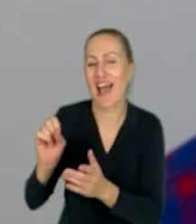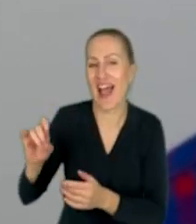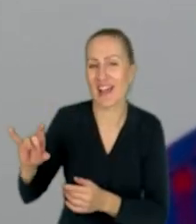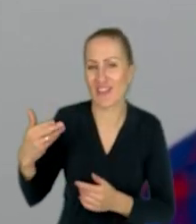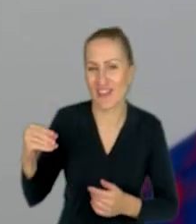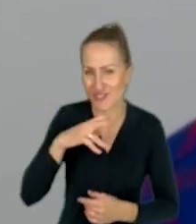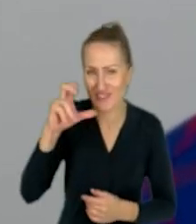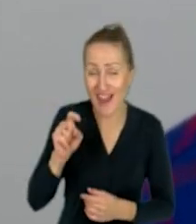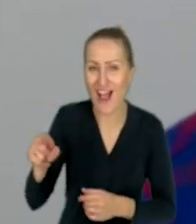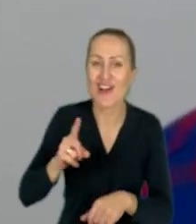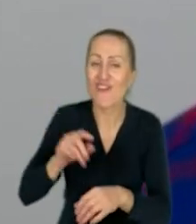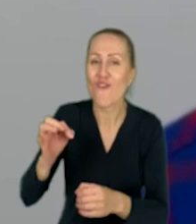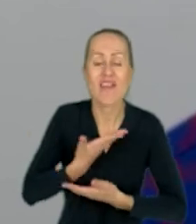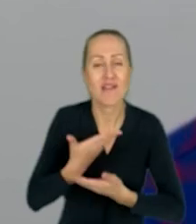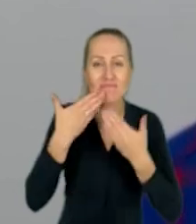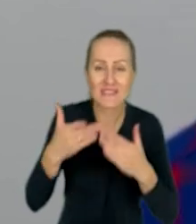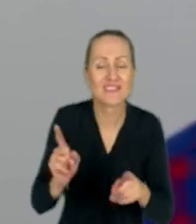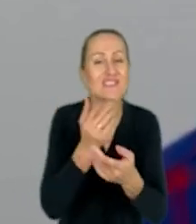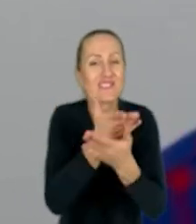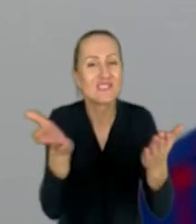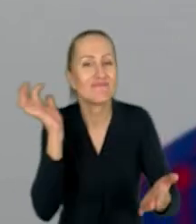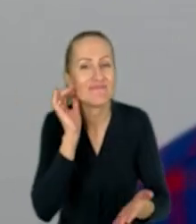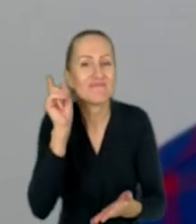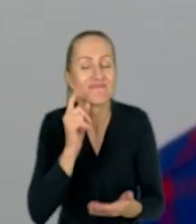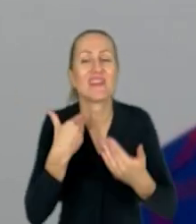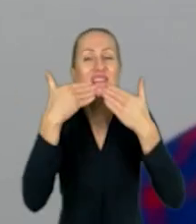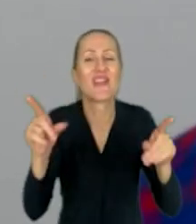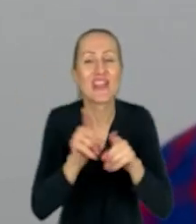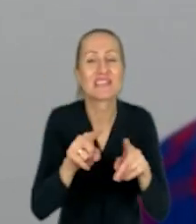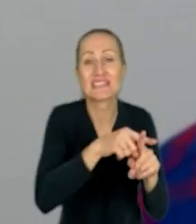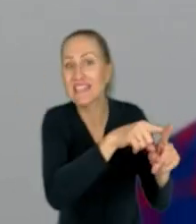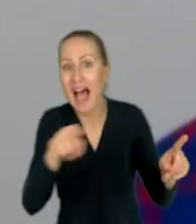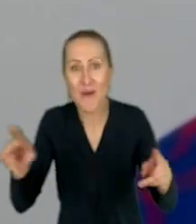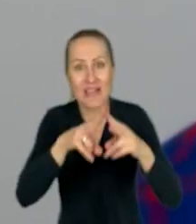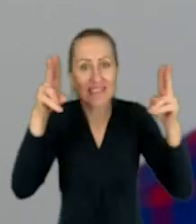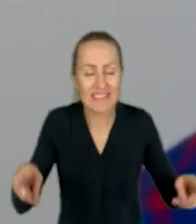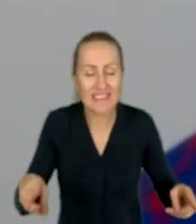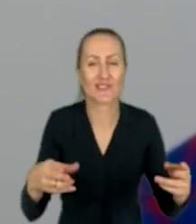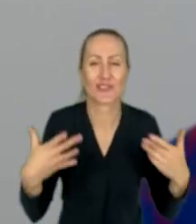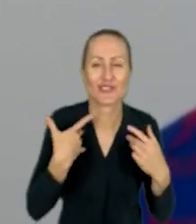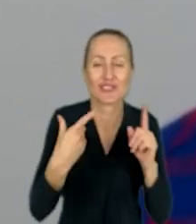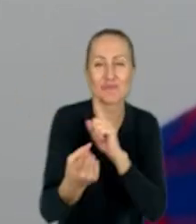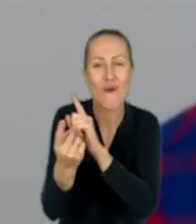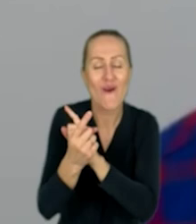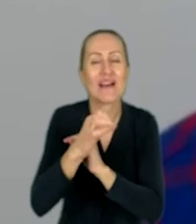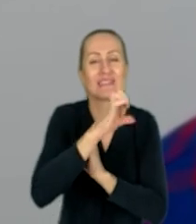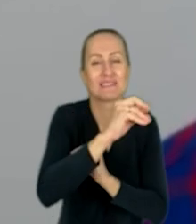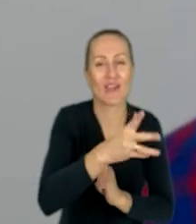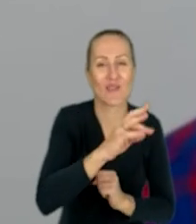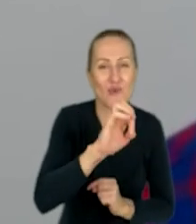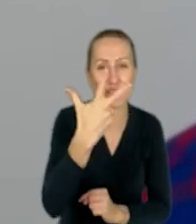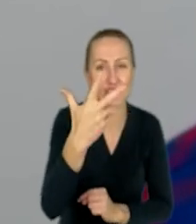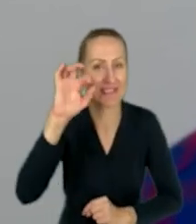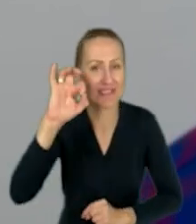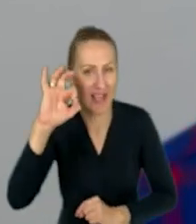ten czas. I Wam drogie widzowie, również dziękuję za cały sezon live'ów Sektor 3.0. Zapraszam już